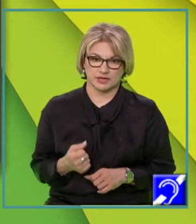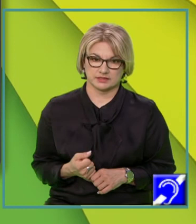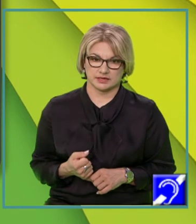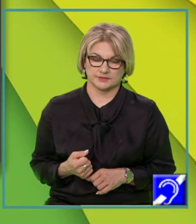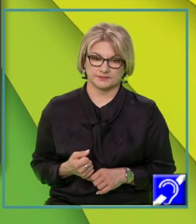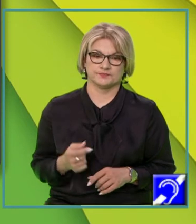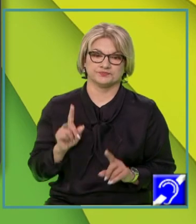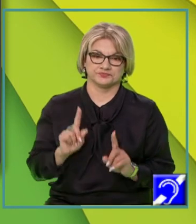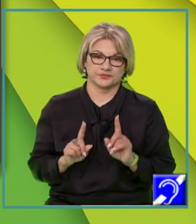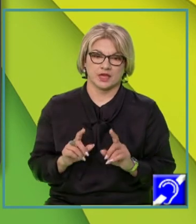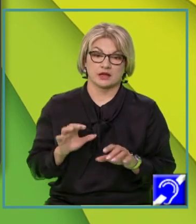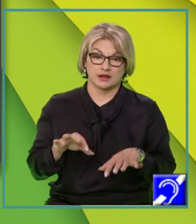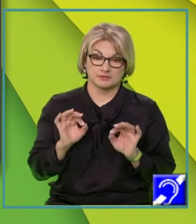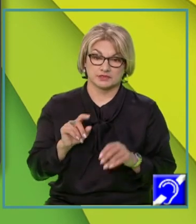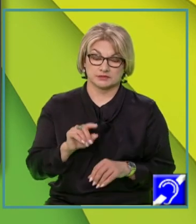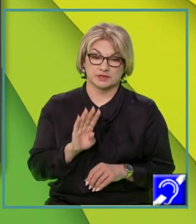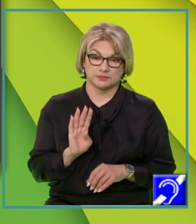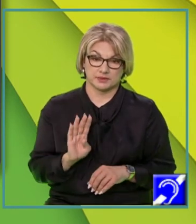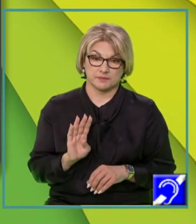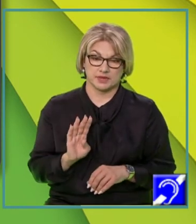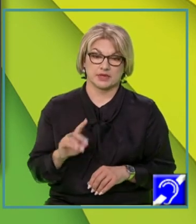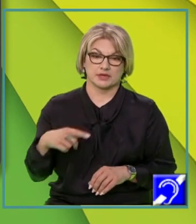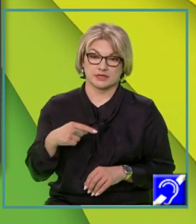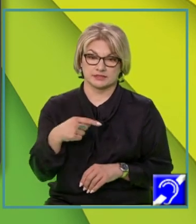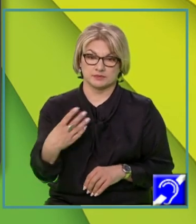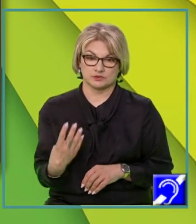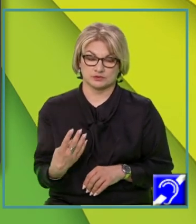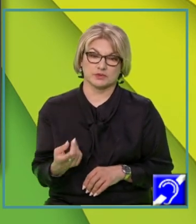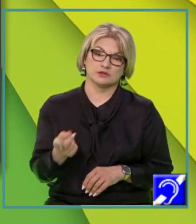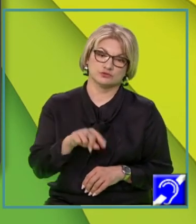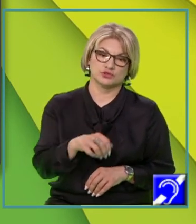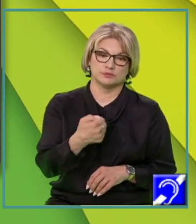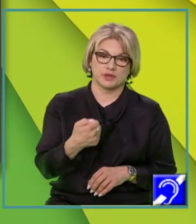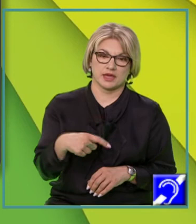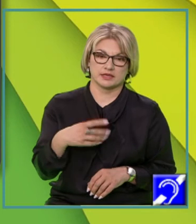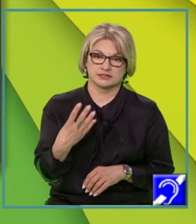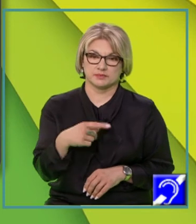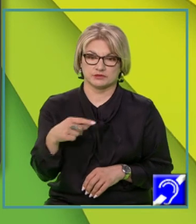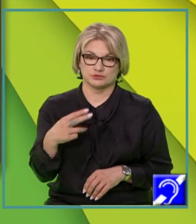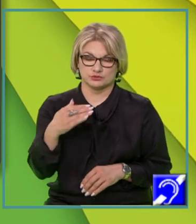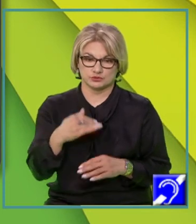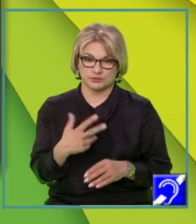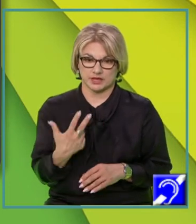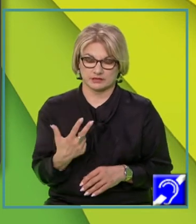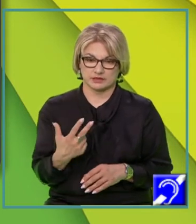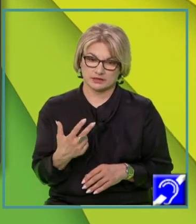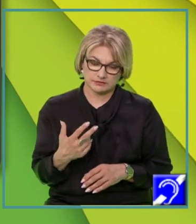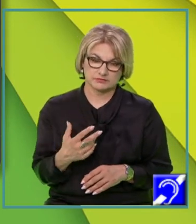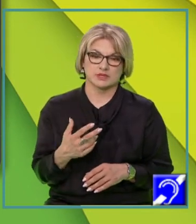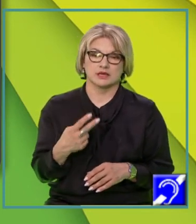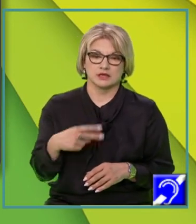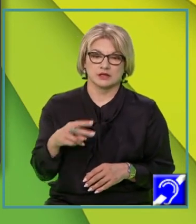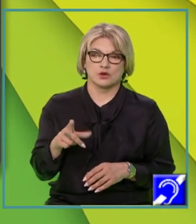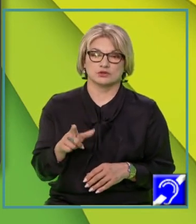Așadar, dacă l-am determinat pe B, care este minus 4, și pe A, care este 4 supra 3, voi merge în